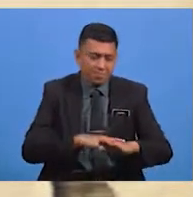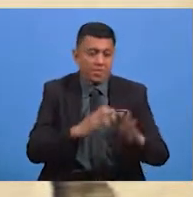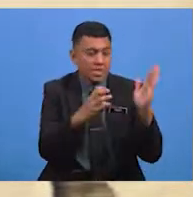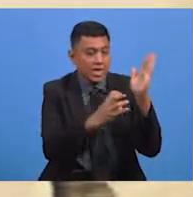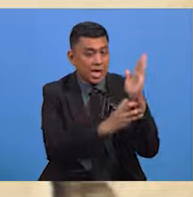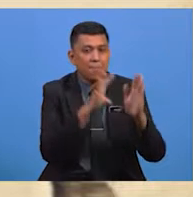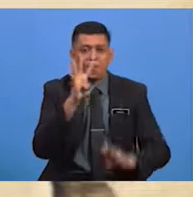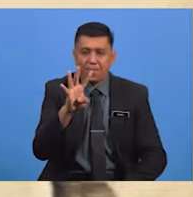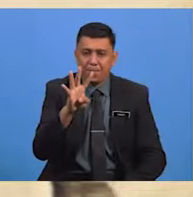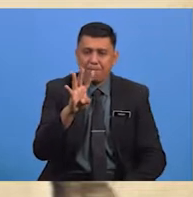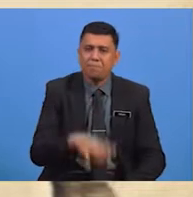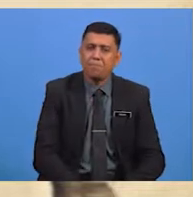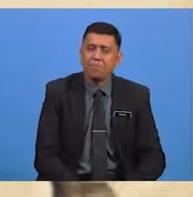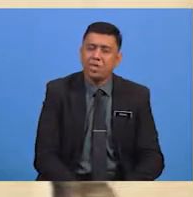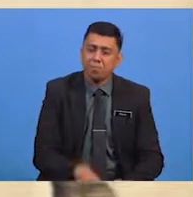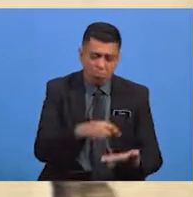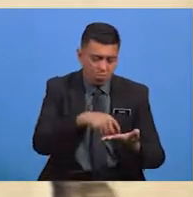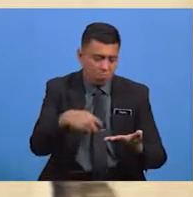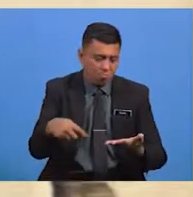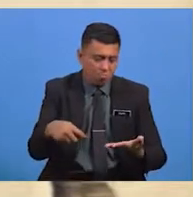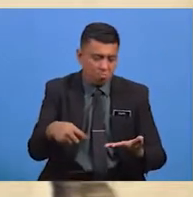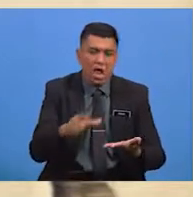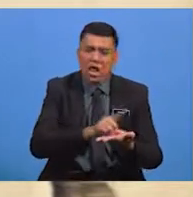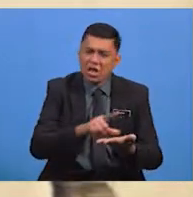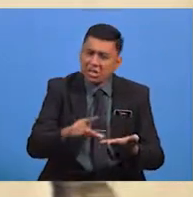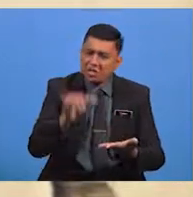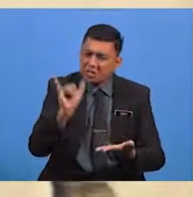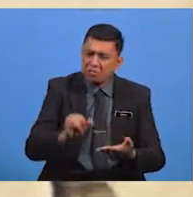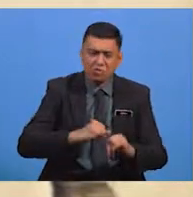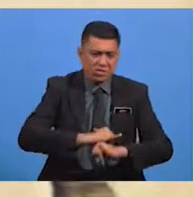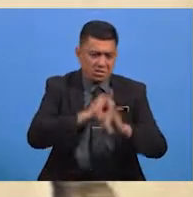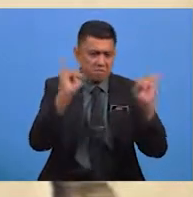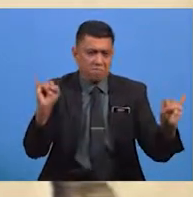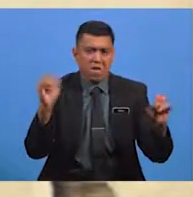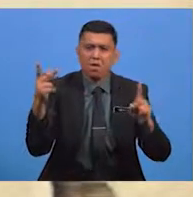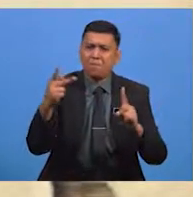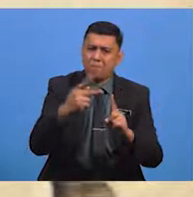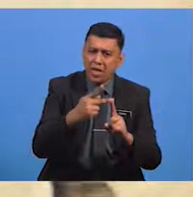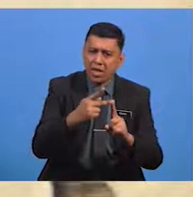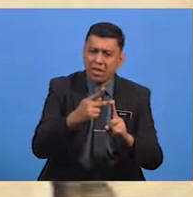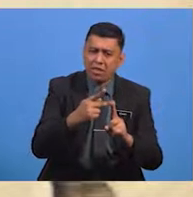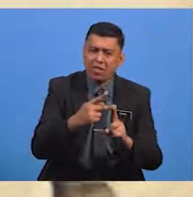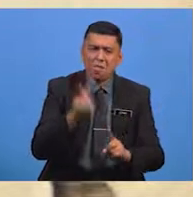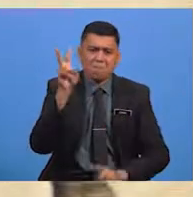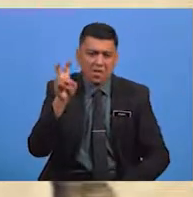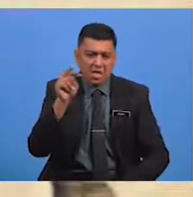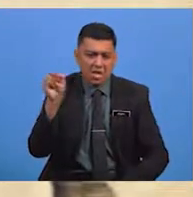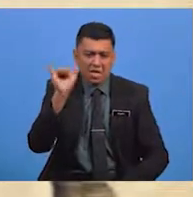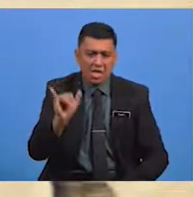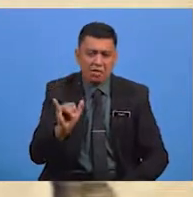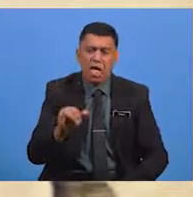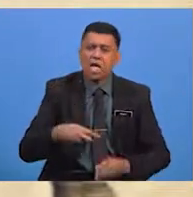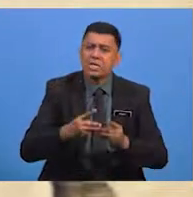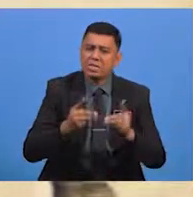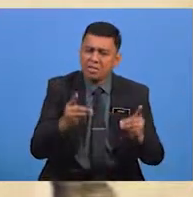Keempat Penyair menulis Lembaran Yang jelas Kepada Pasangan Yang sedang Bercinta